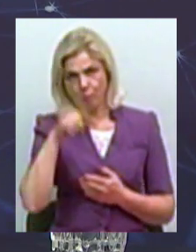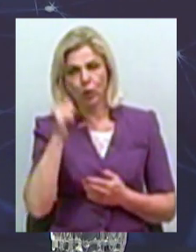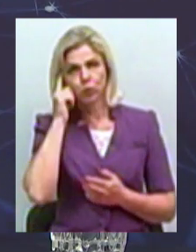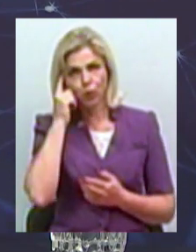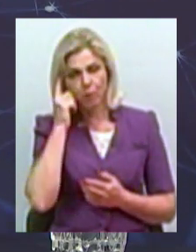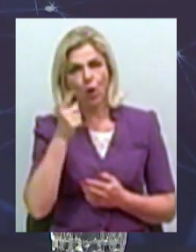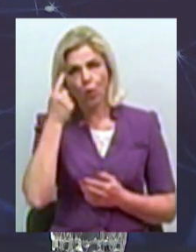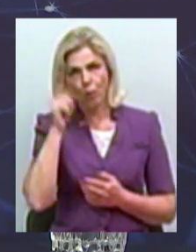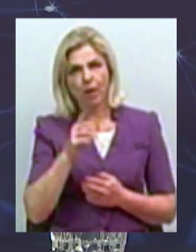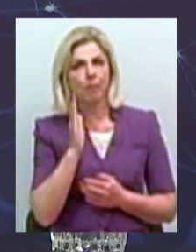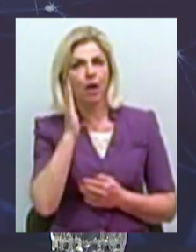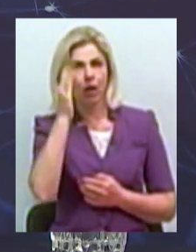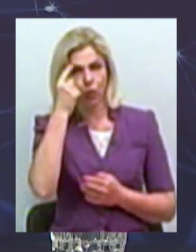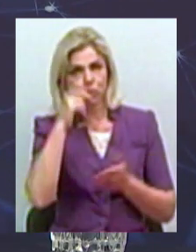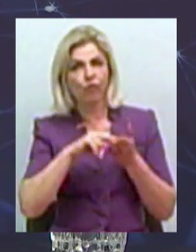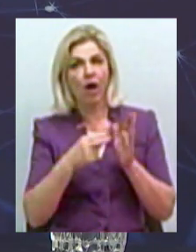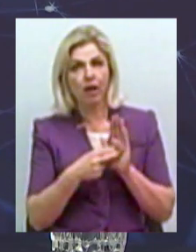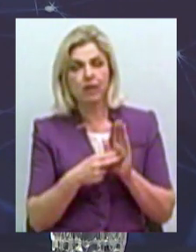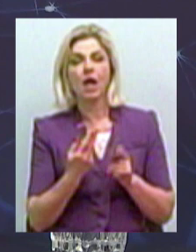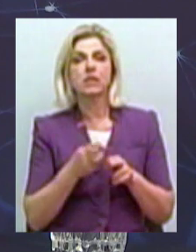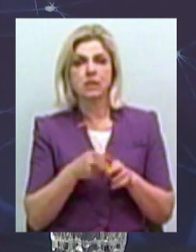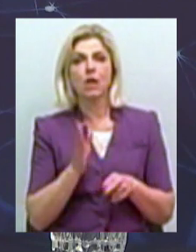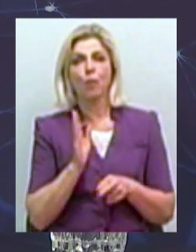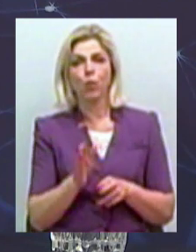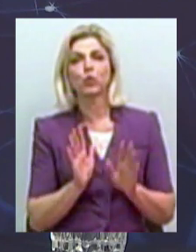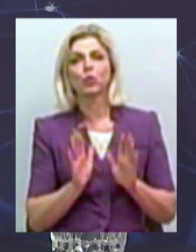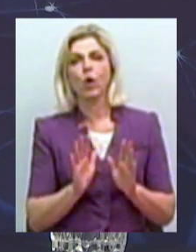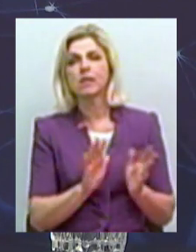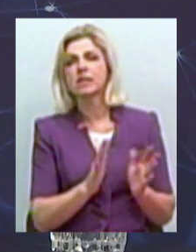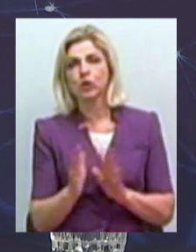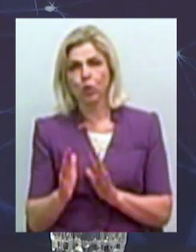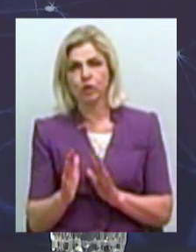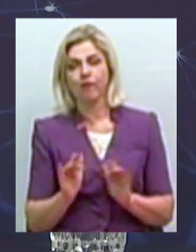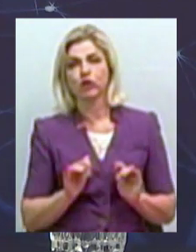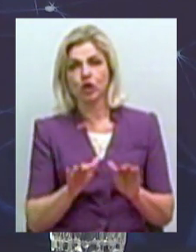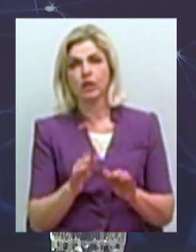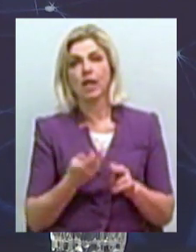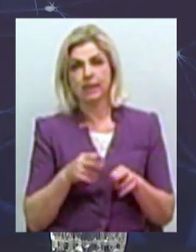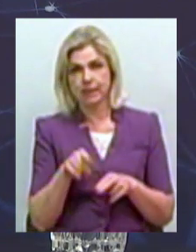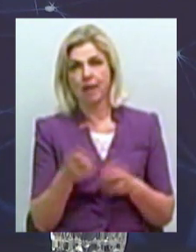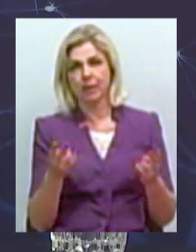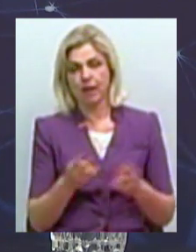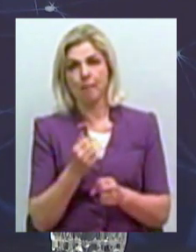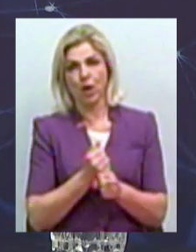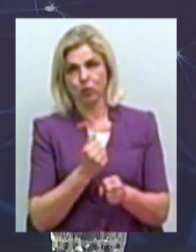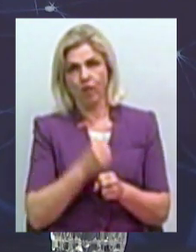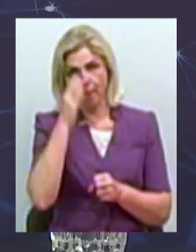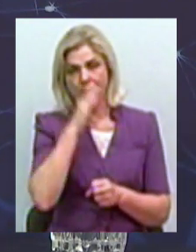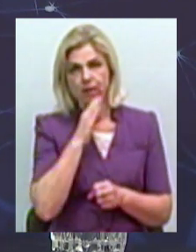прогнозувати, то це буде тільки ситуативний вчинок, і над цим треба працювати батькам,